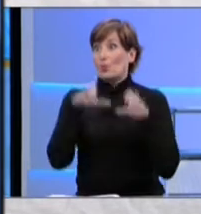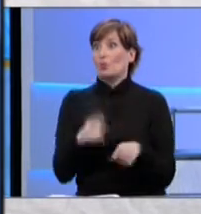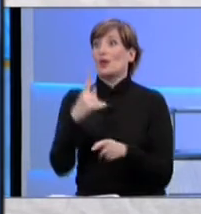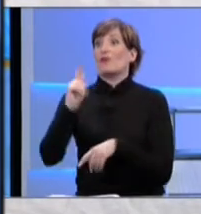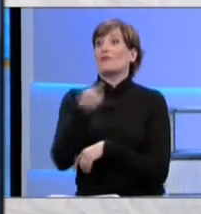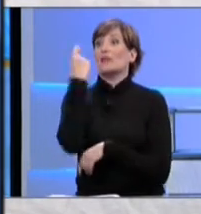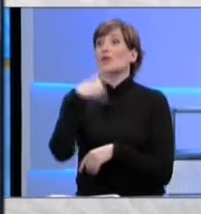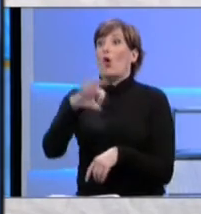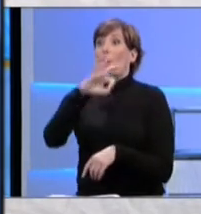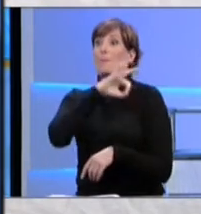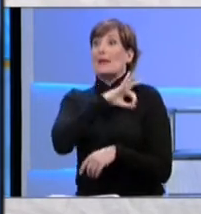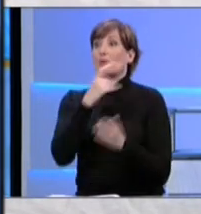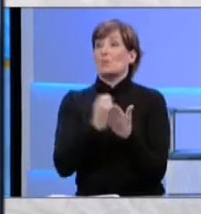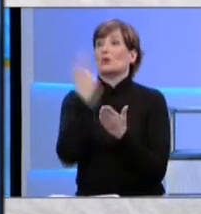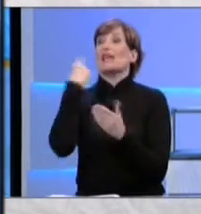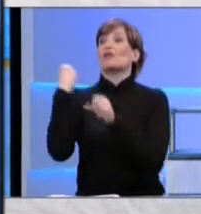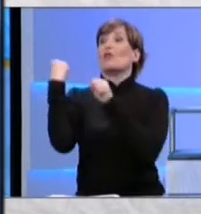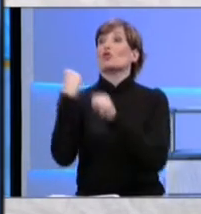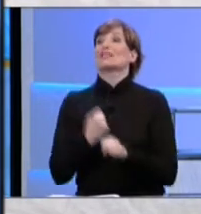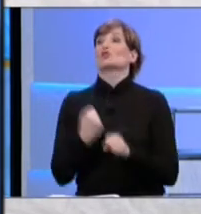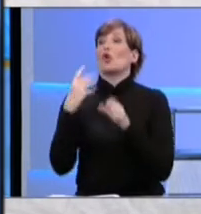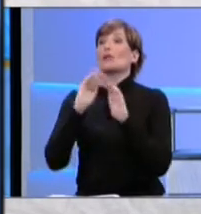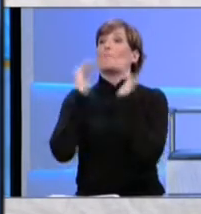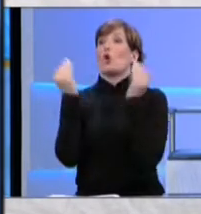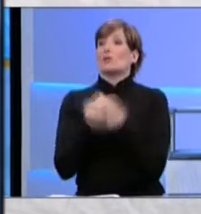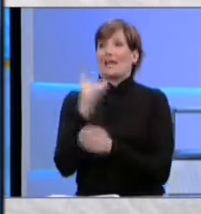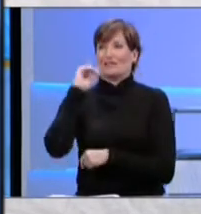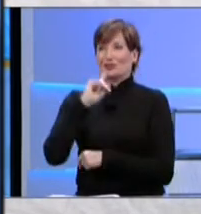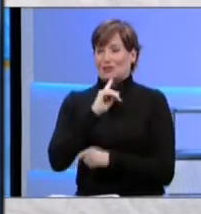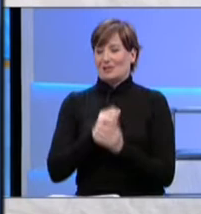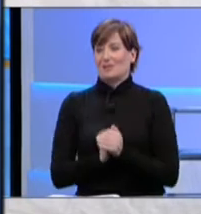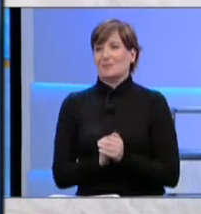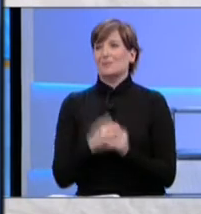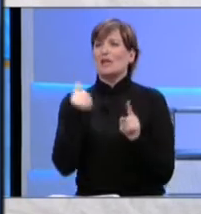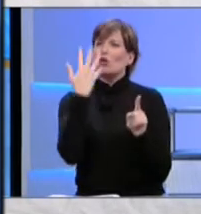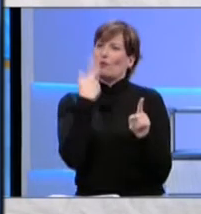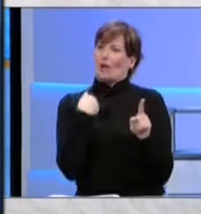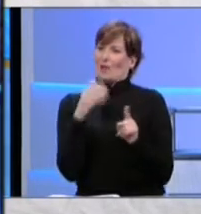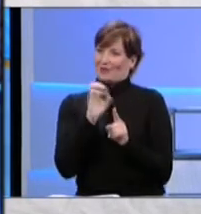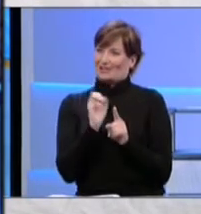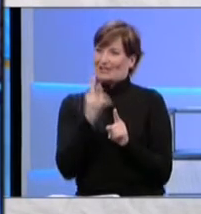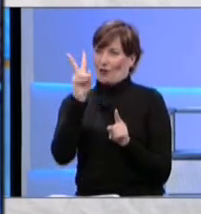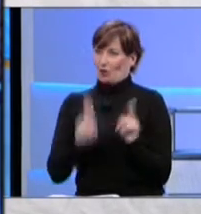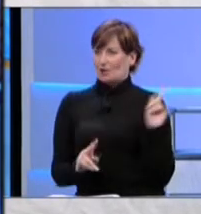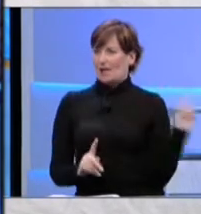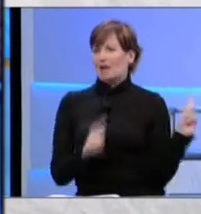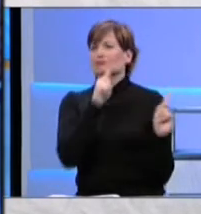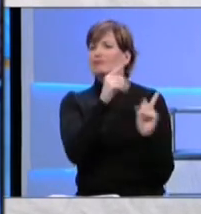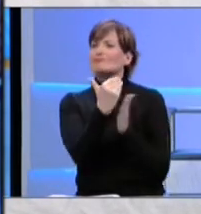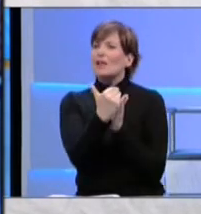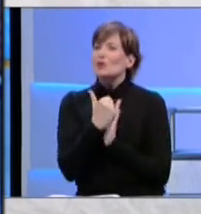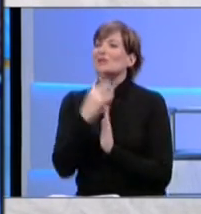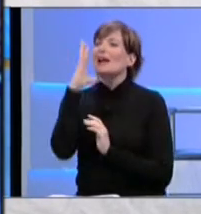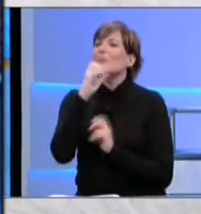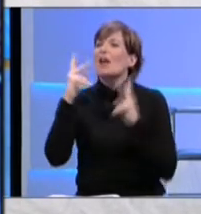importante della Fondazione Mondiale dei Sordi. Allora, io vorrei, professoressa Volterra, che ci aiutasse a capire veramente